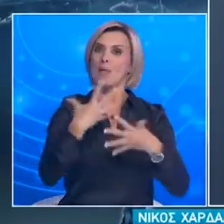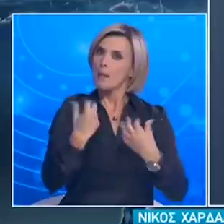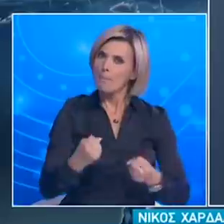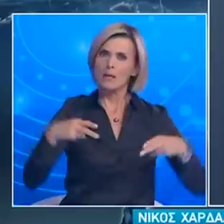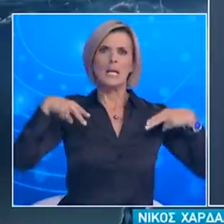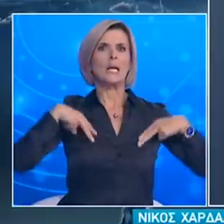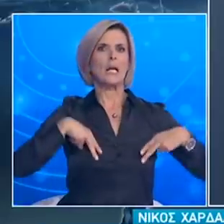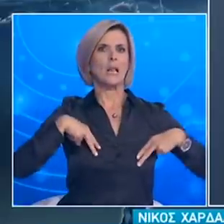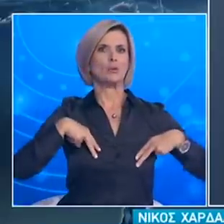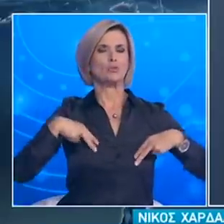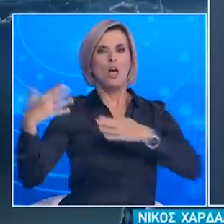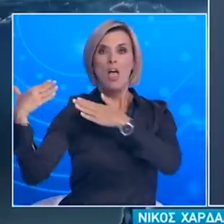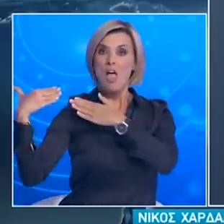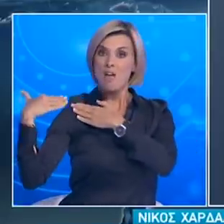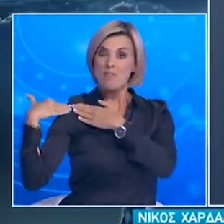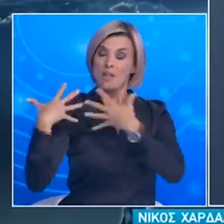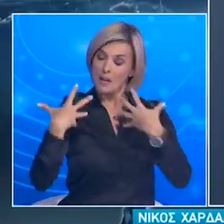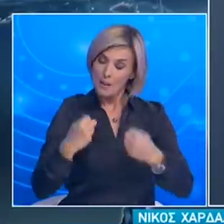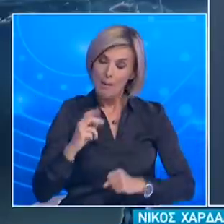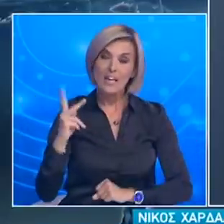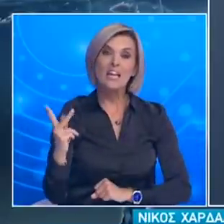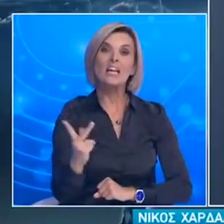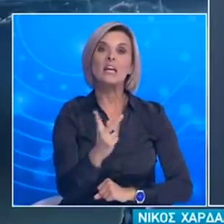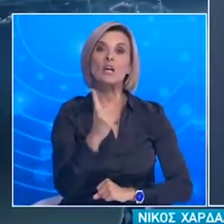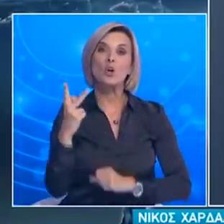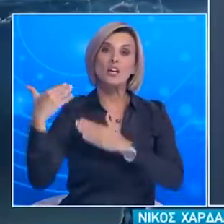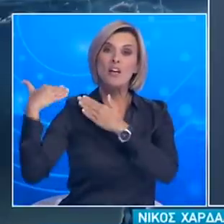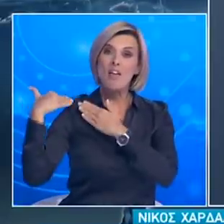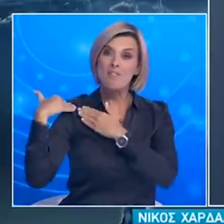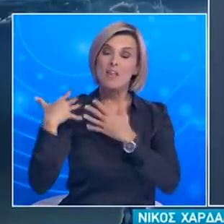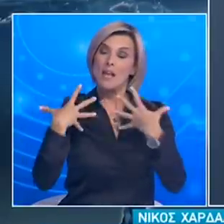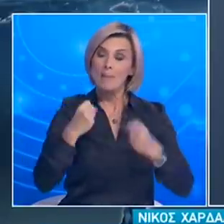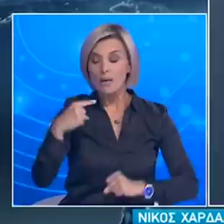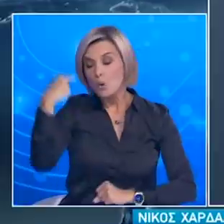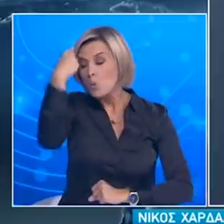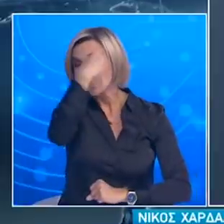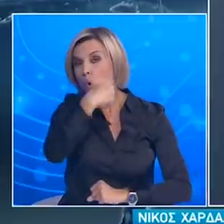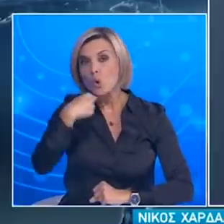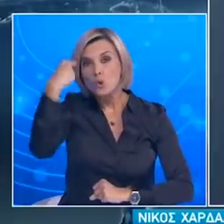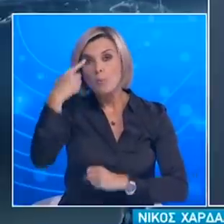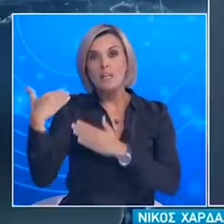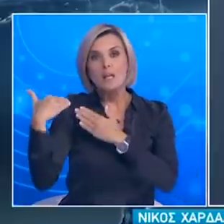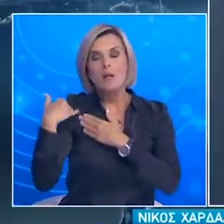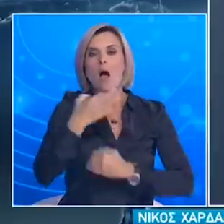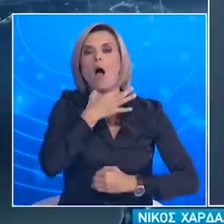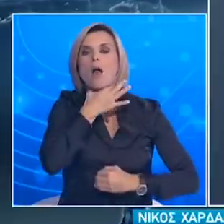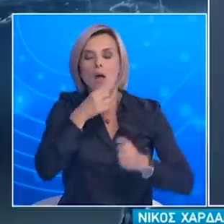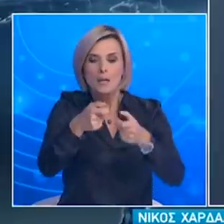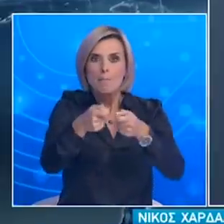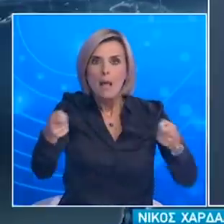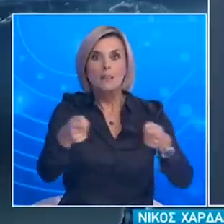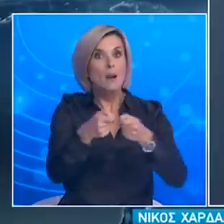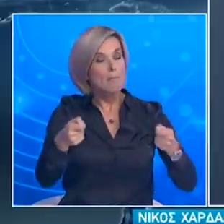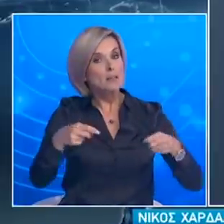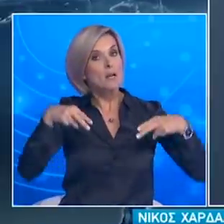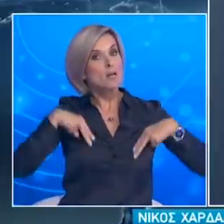κοινωνική ευθύνη αλλά υπάρχει και ατομική ευθύνη Η πολιτεία προσπαθεί και έχει την ευθύνη να λαμβάνει τα αναγκαία μέτρα για την προάσφαση της